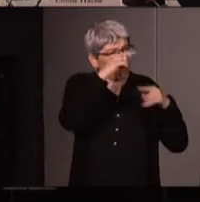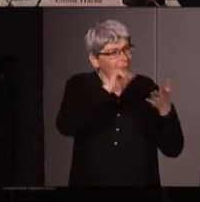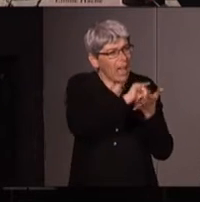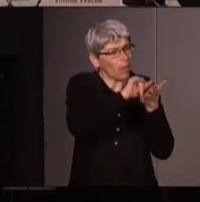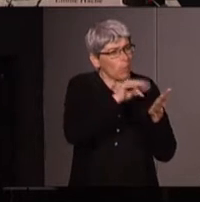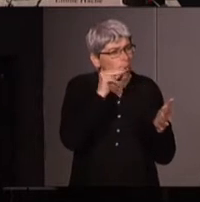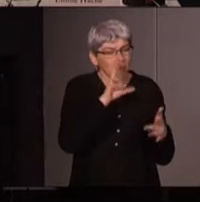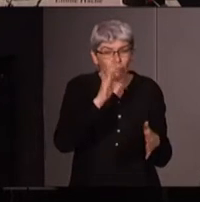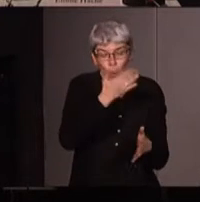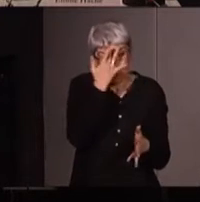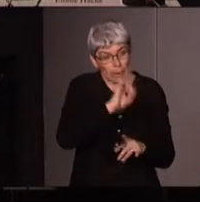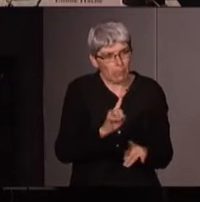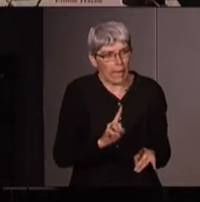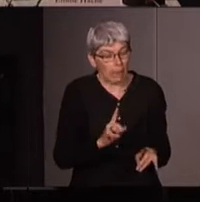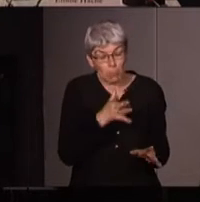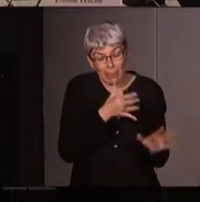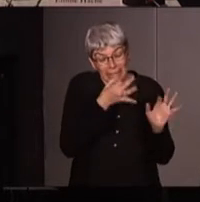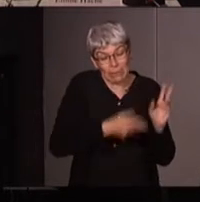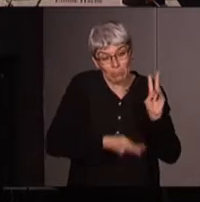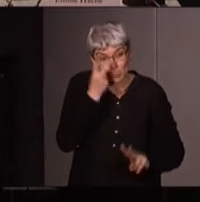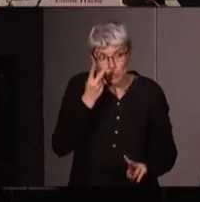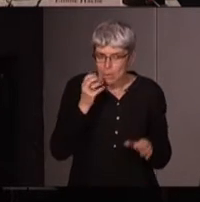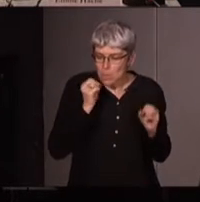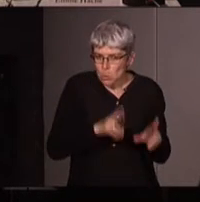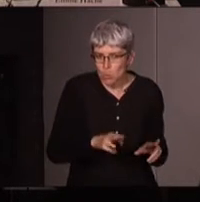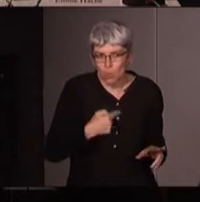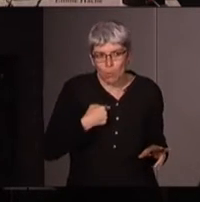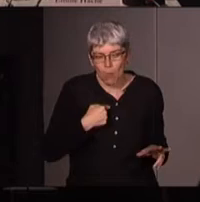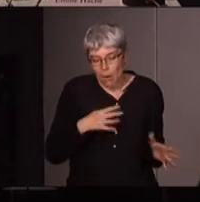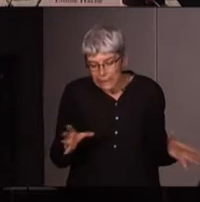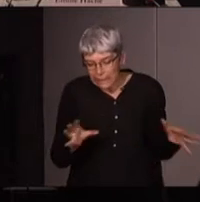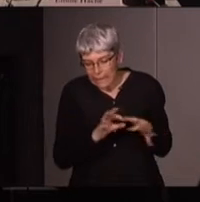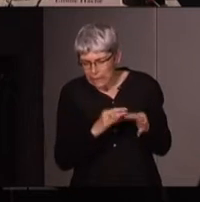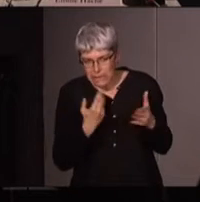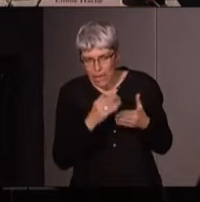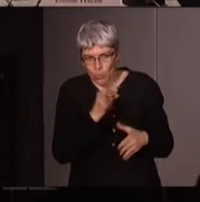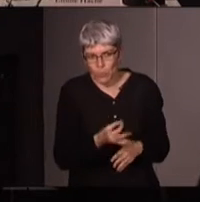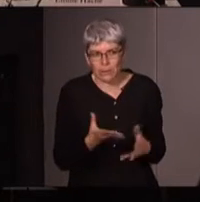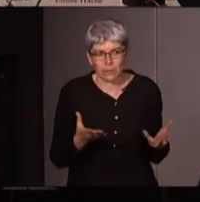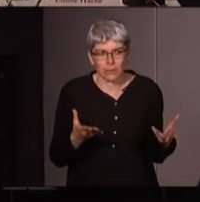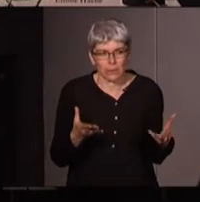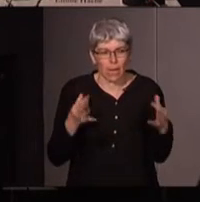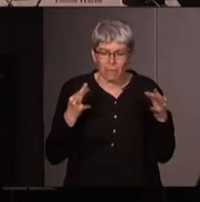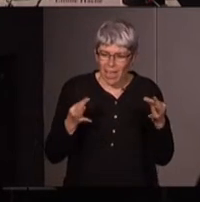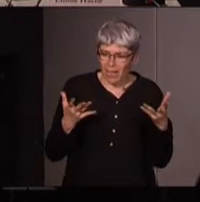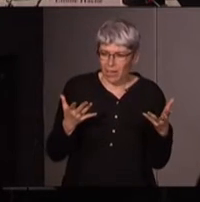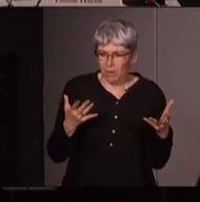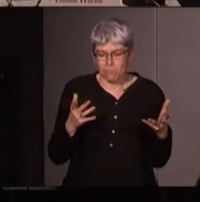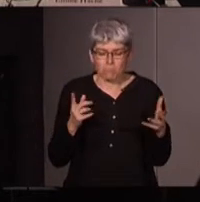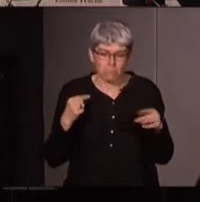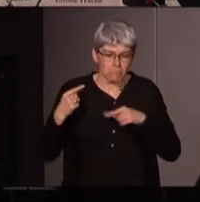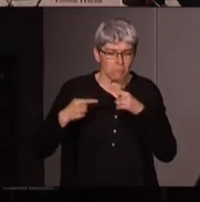bien pour élaborer plus mais c'est certain que si je voyais un lien c'était ça et le côté sortir des formes